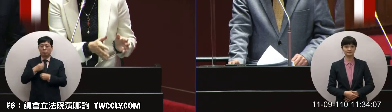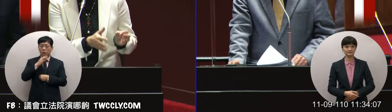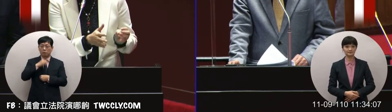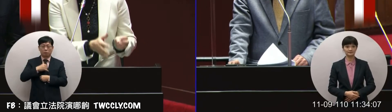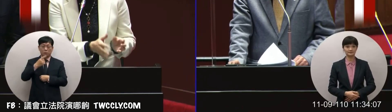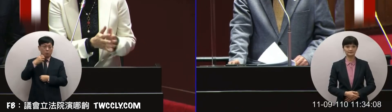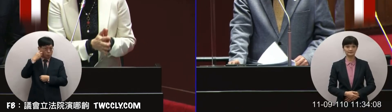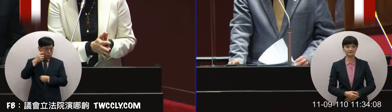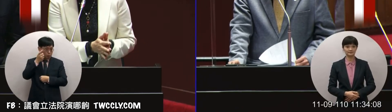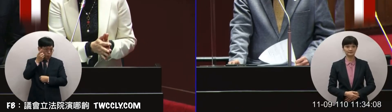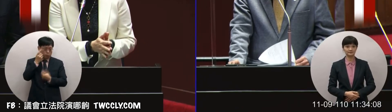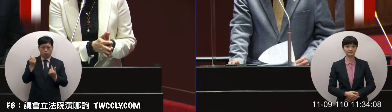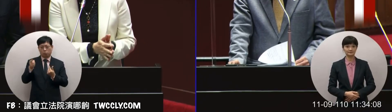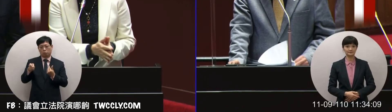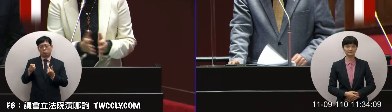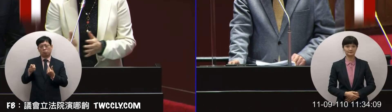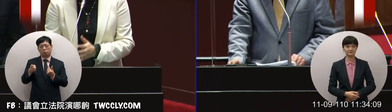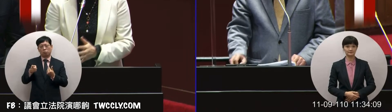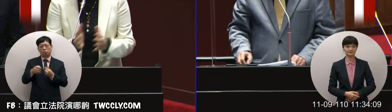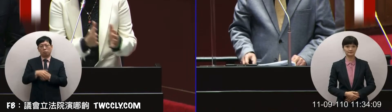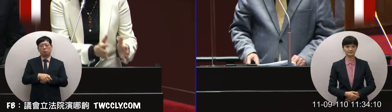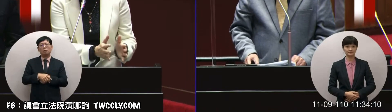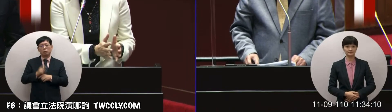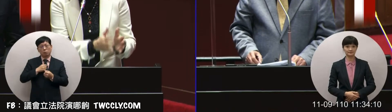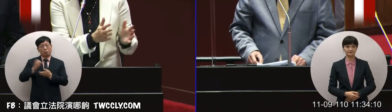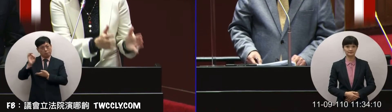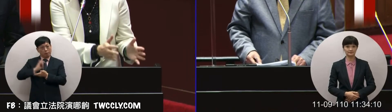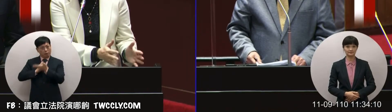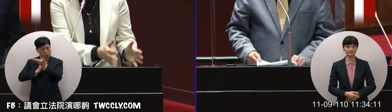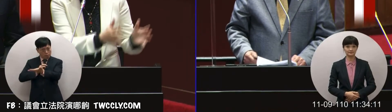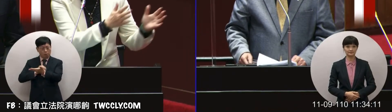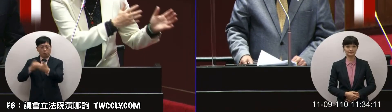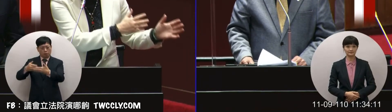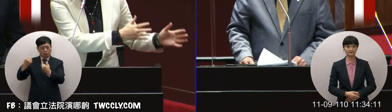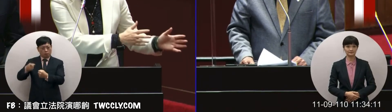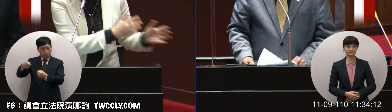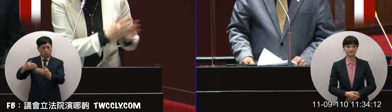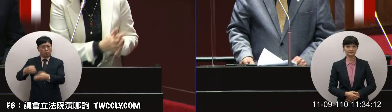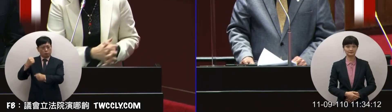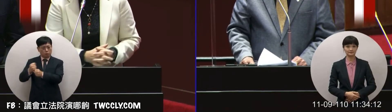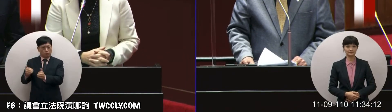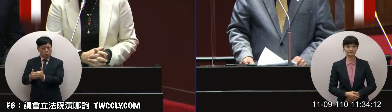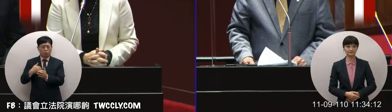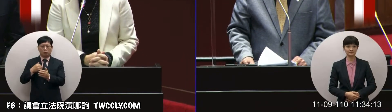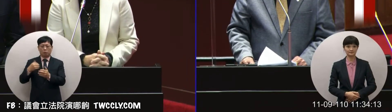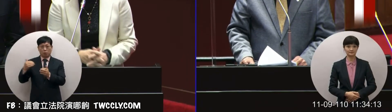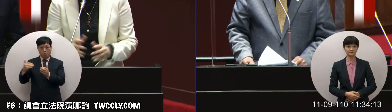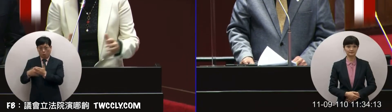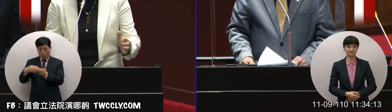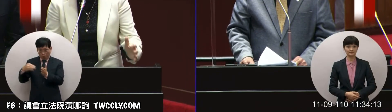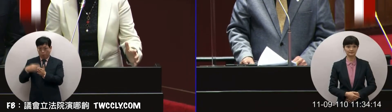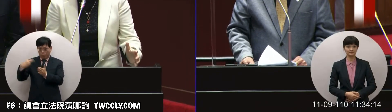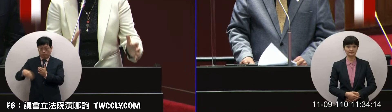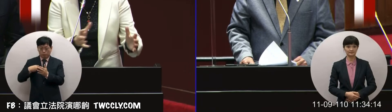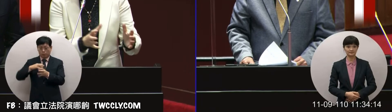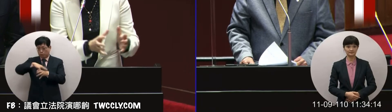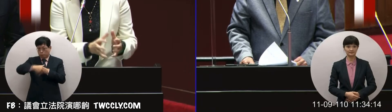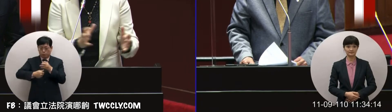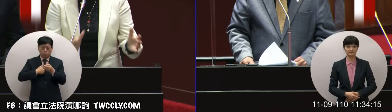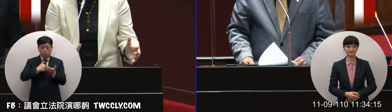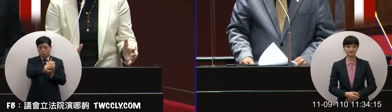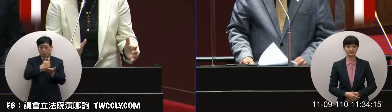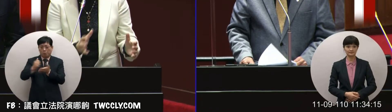Phone這樣的一個部分那我們賣過去在這邊組裝賣到全世界坦白講這是一個